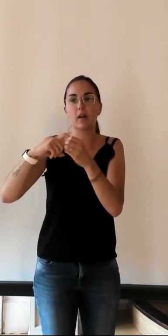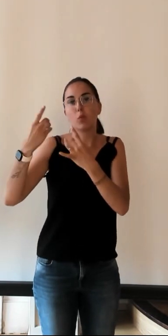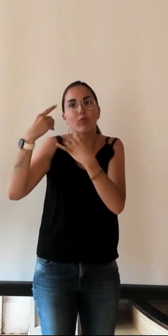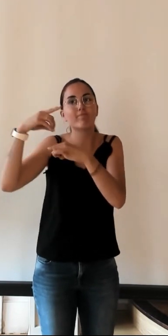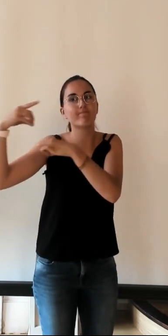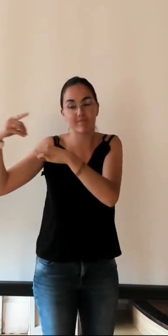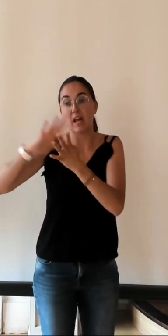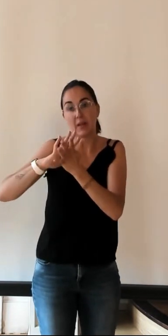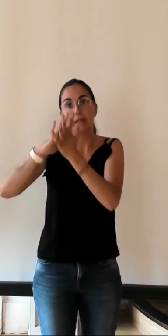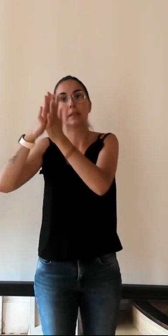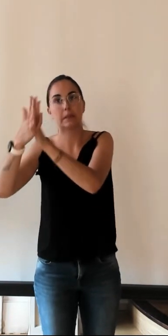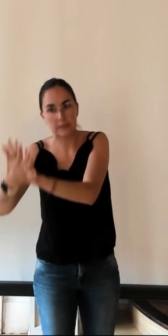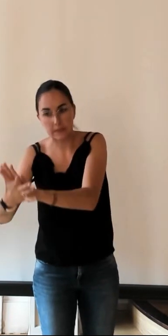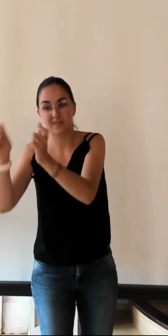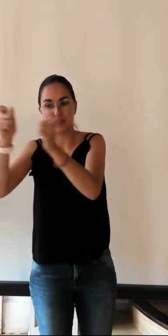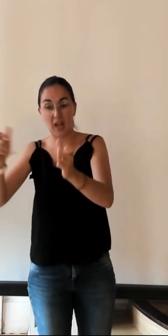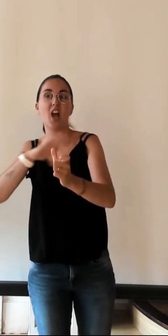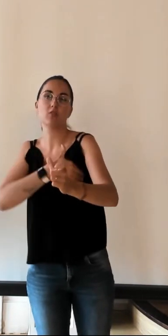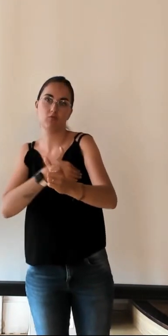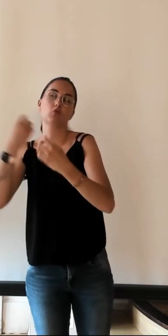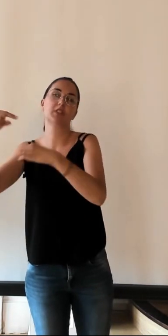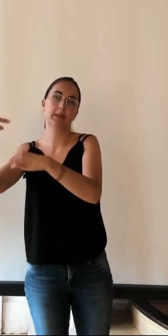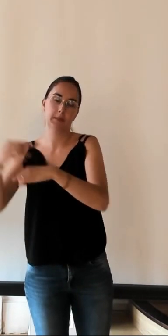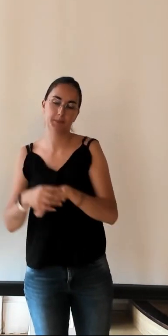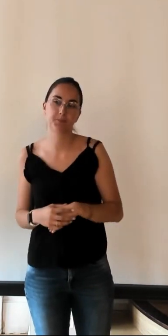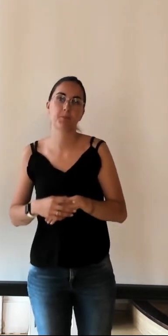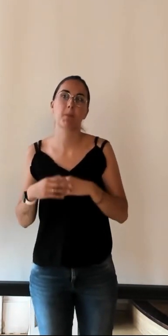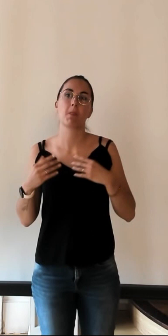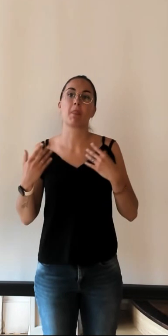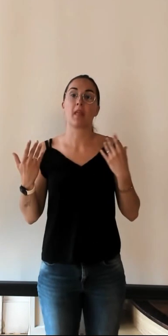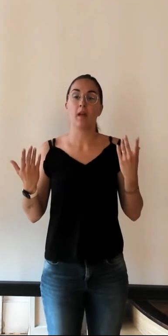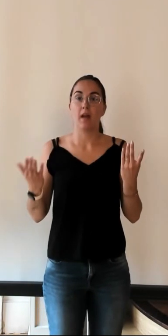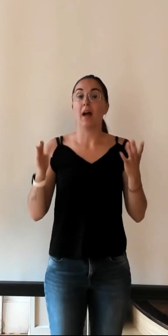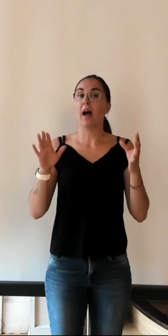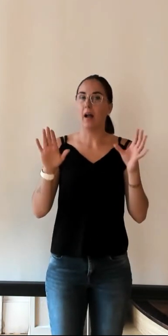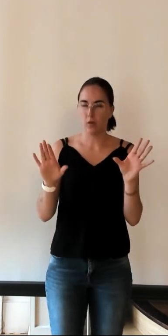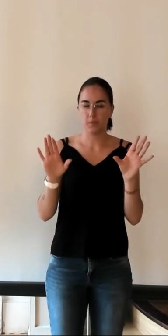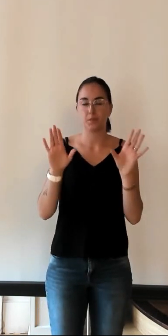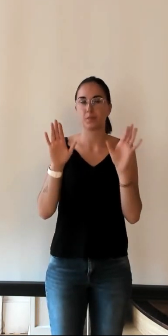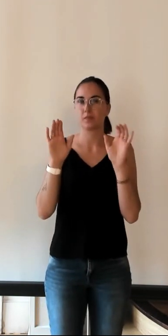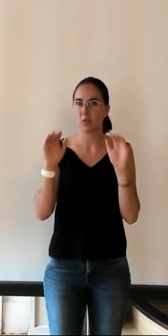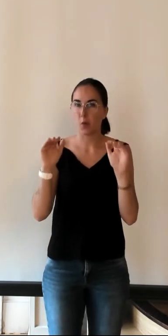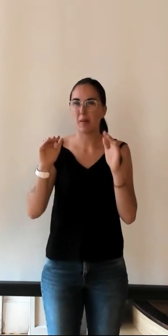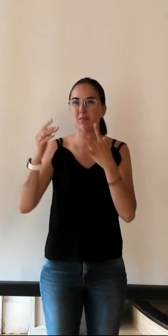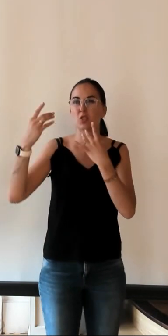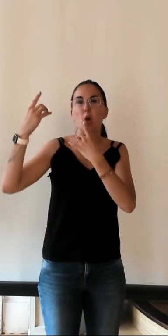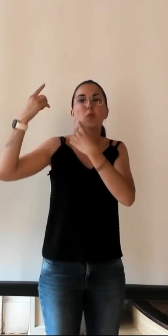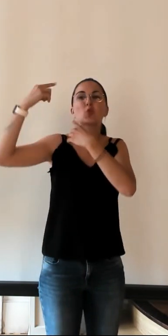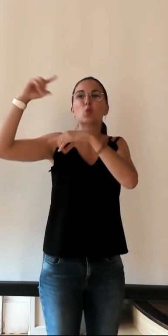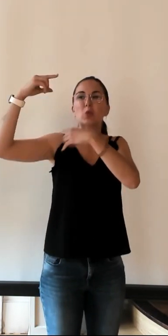en office de tourisme. Alors, je voudrais juste quand même redire la définition du touriste